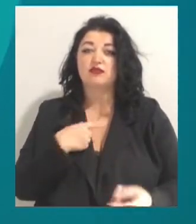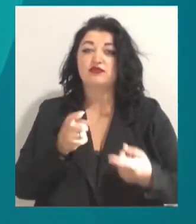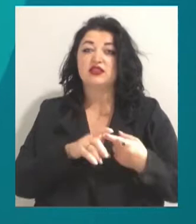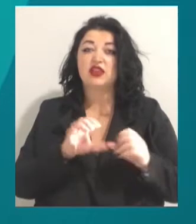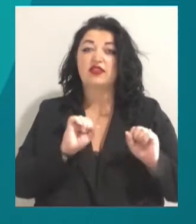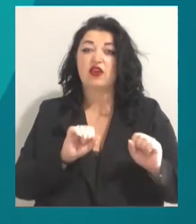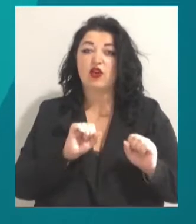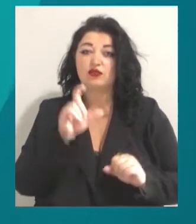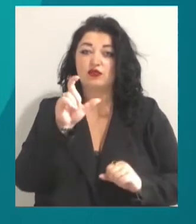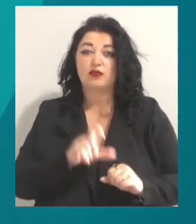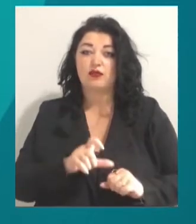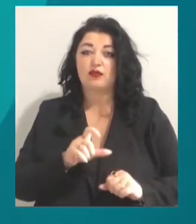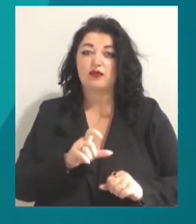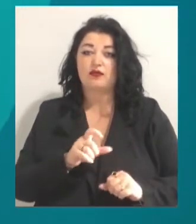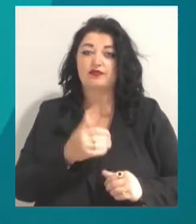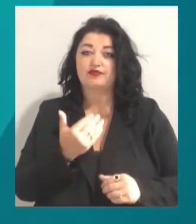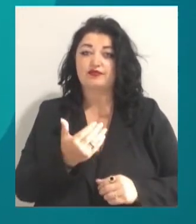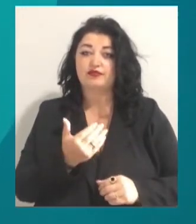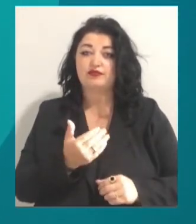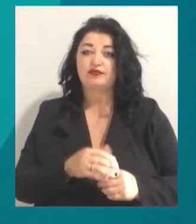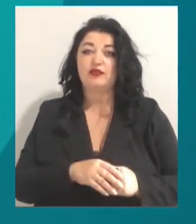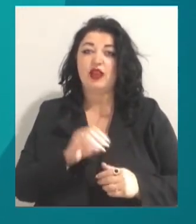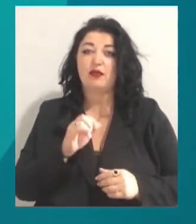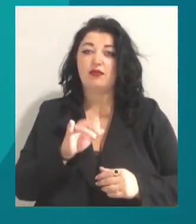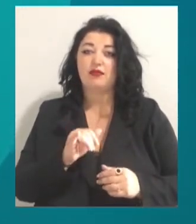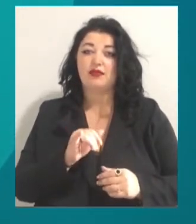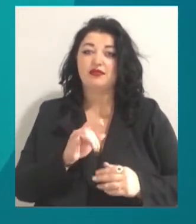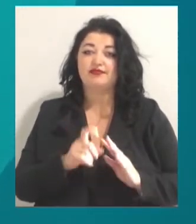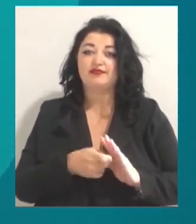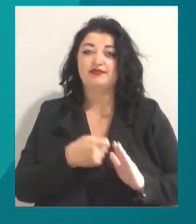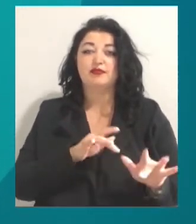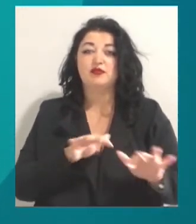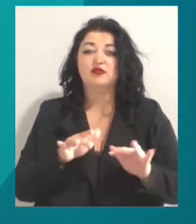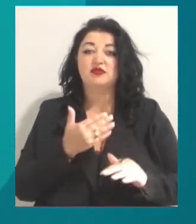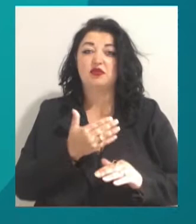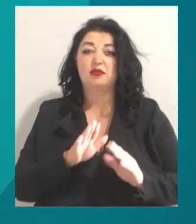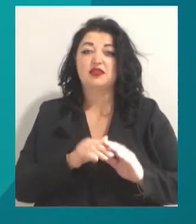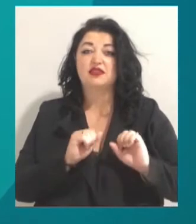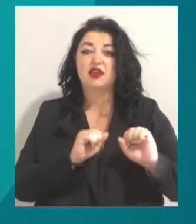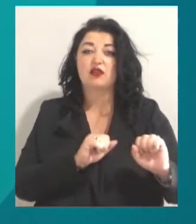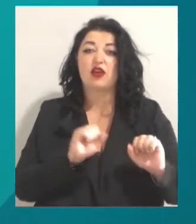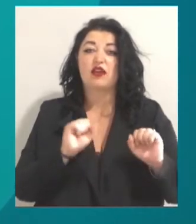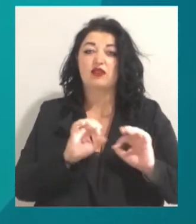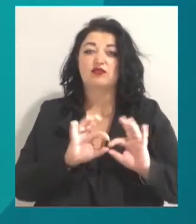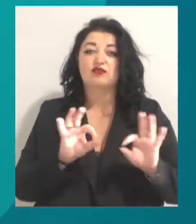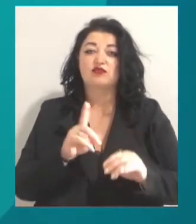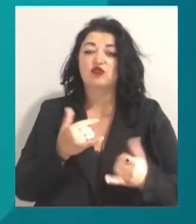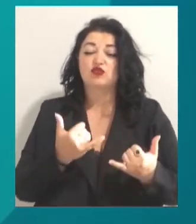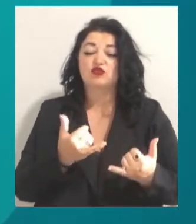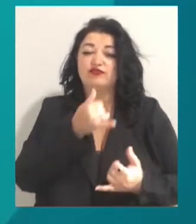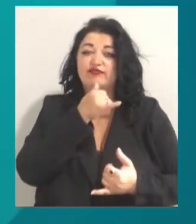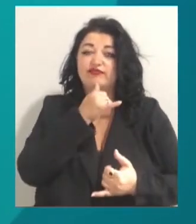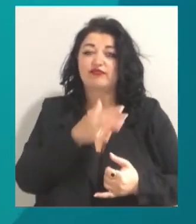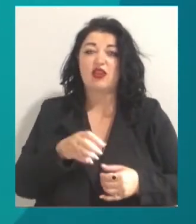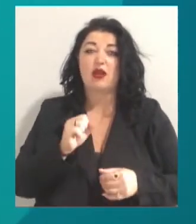Сергія Дурача Анатолієм Гукасяном, аби дізнатися позицією його підзахисного. Адвокат відповів, що сьогодні дати коментар не може